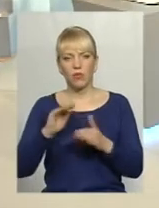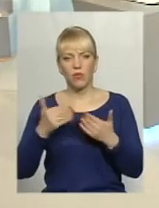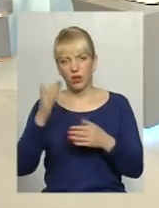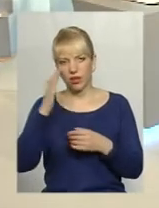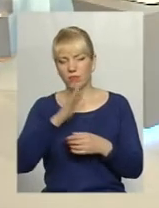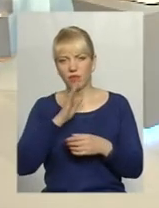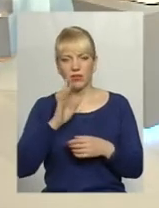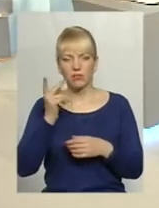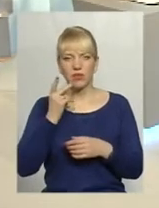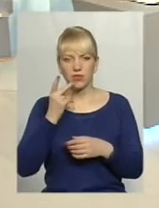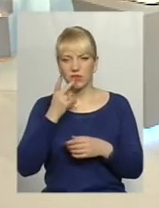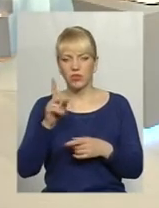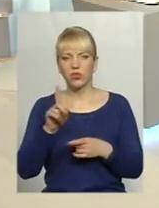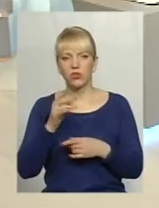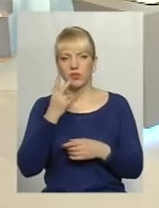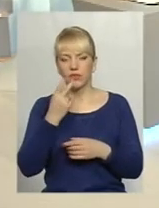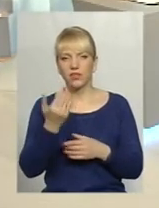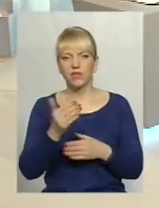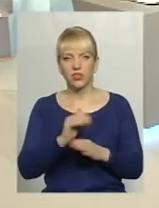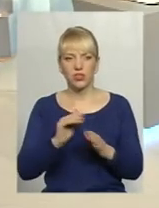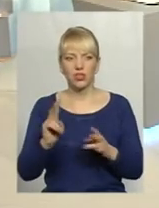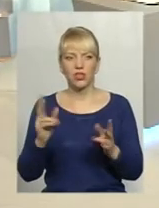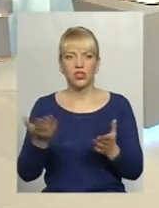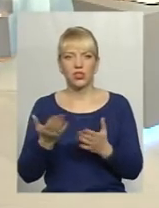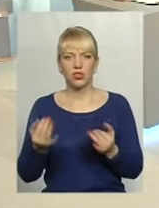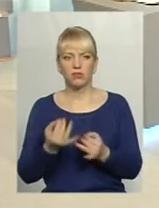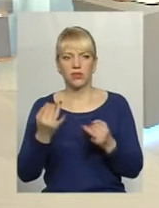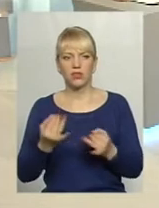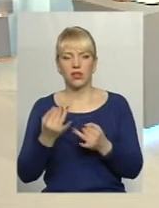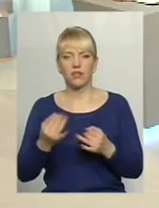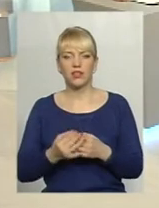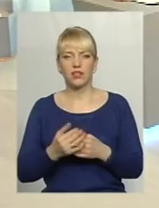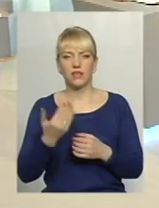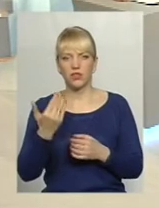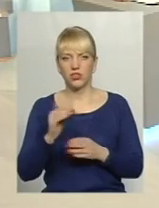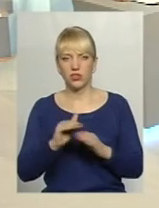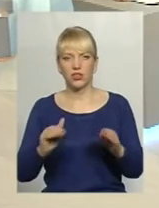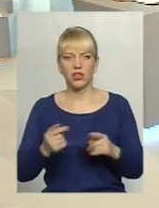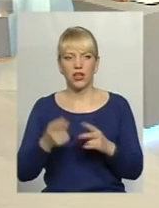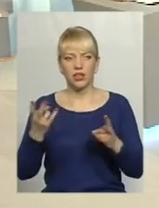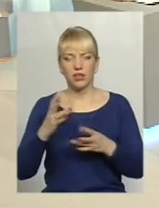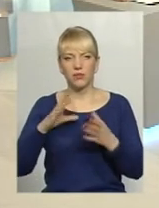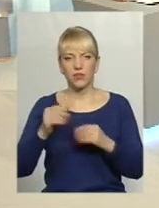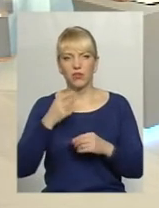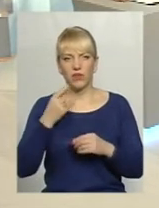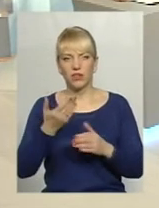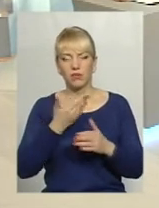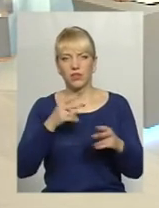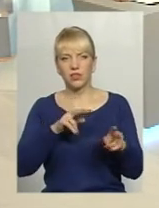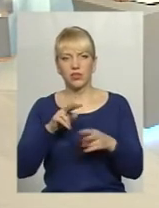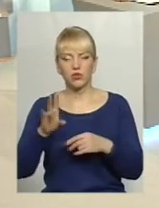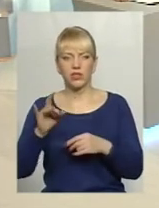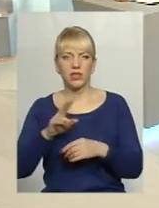принципі, завжди дивитися, що дивляться, чим граються. Цікавитися. Ну, і взагалі треба говорити про те, що ми слідкуємо за